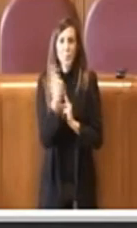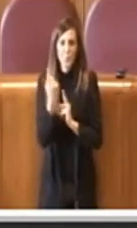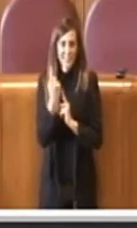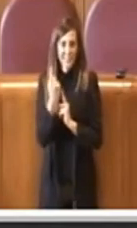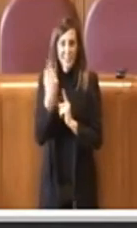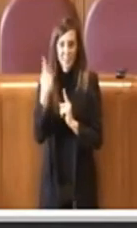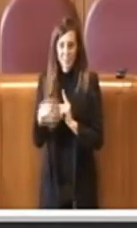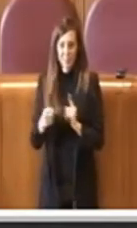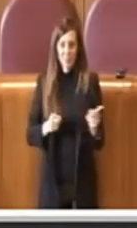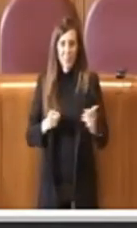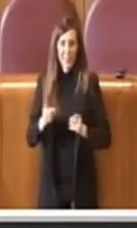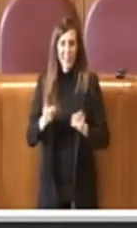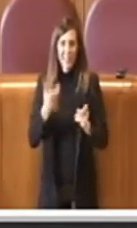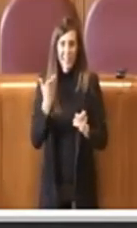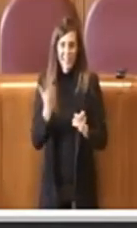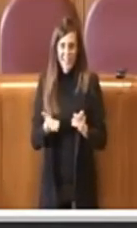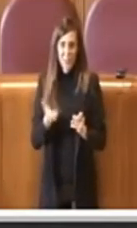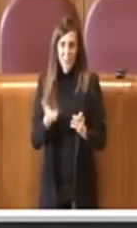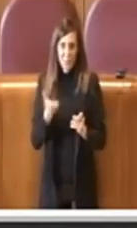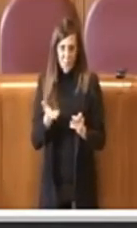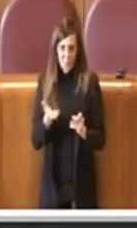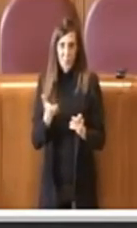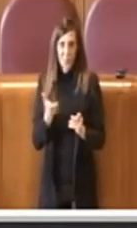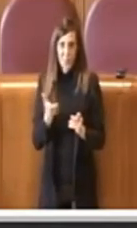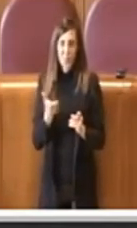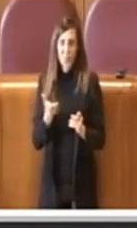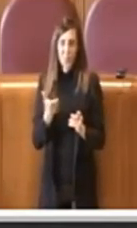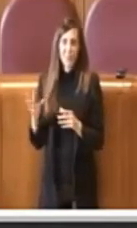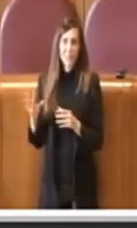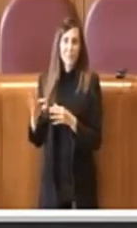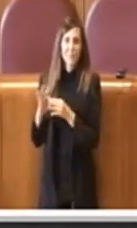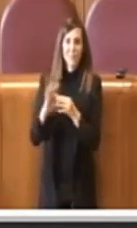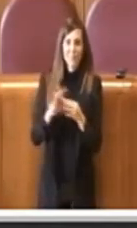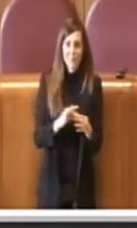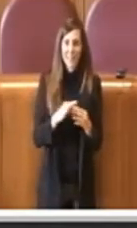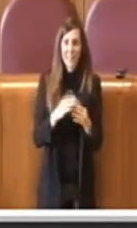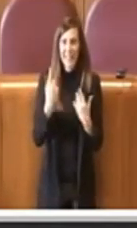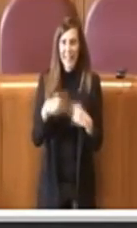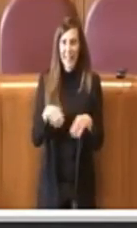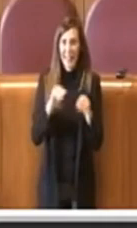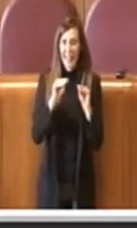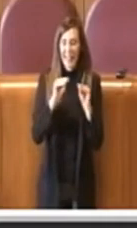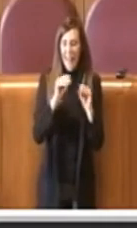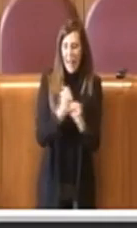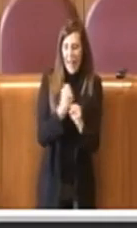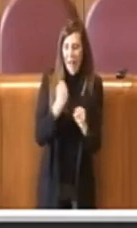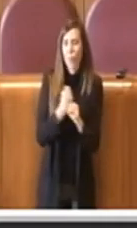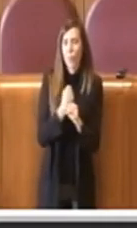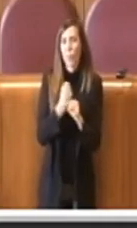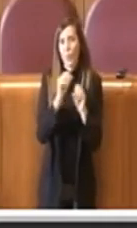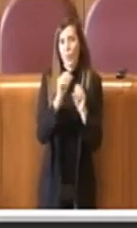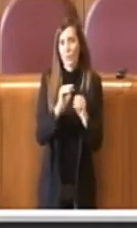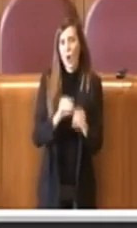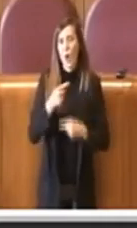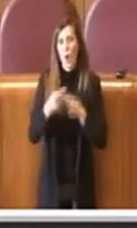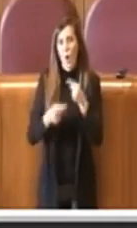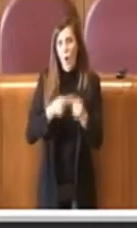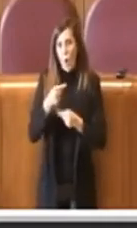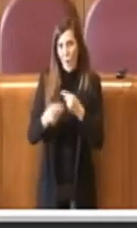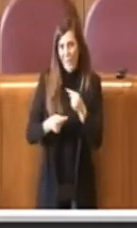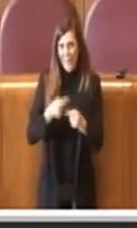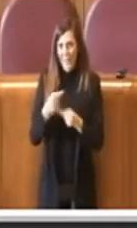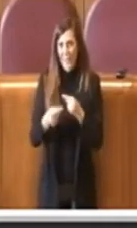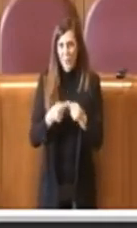periodo, nel periodo di redazione, deposito e comunque di lavoro che è continuato successivamente,